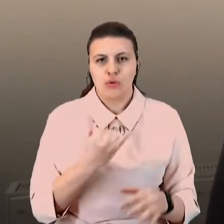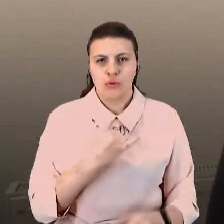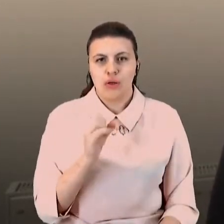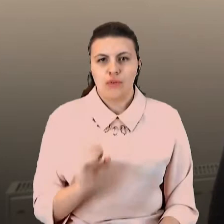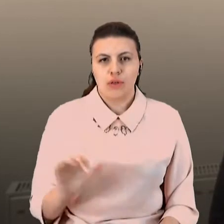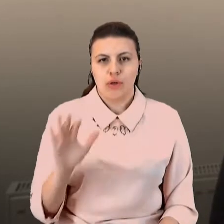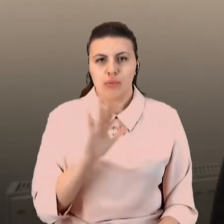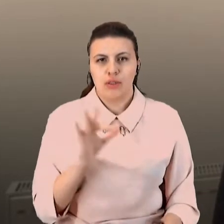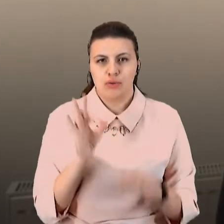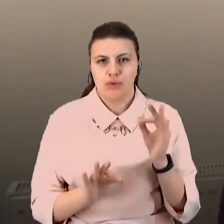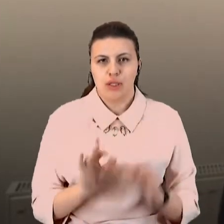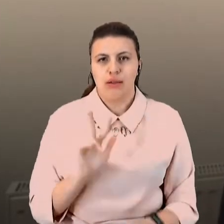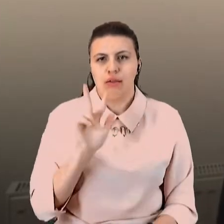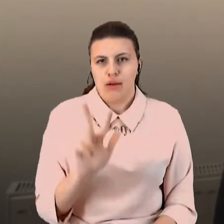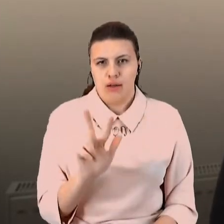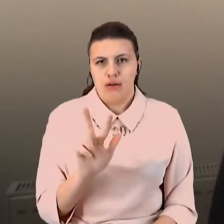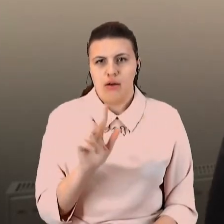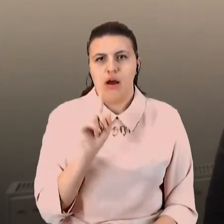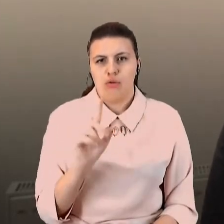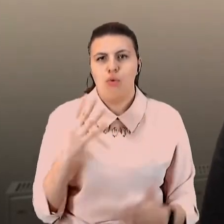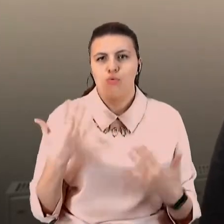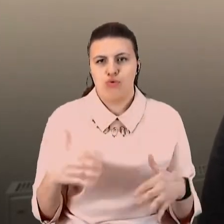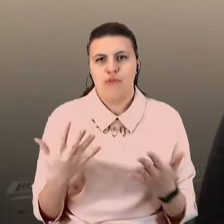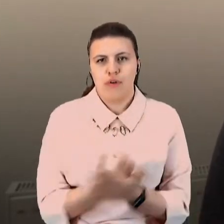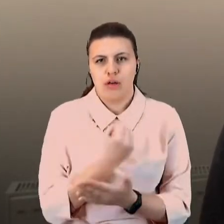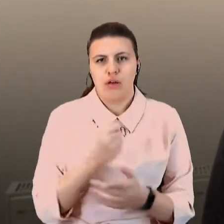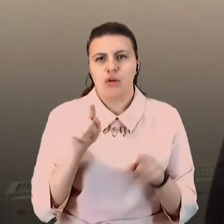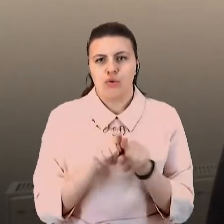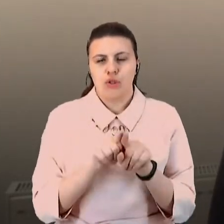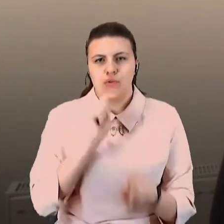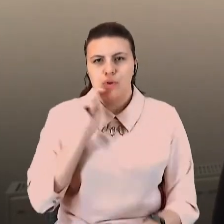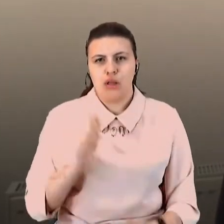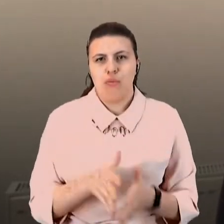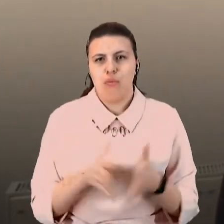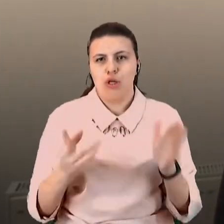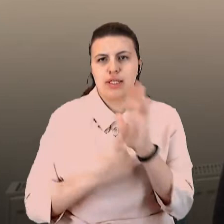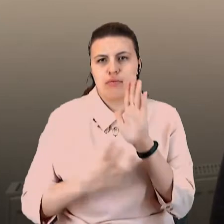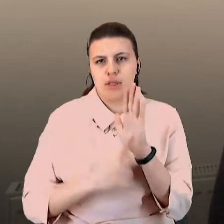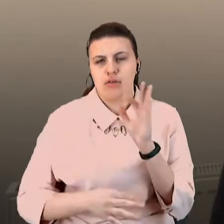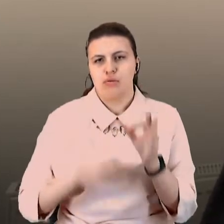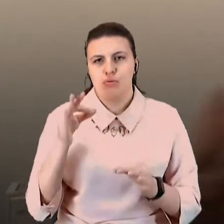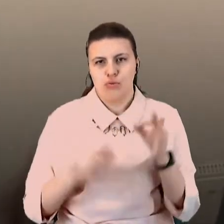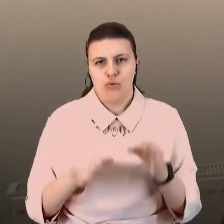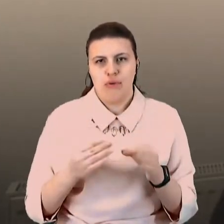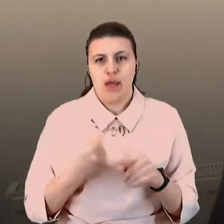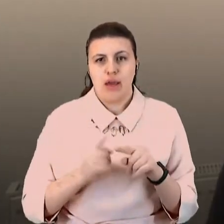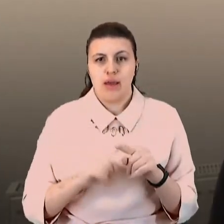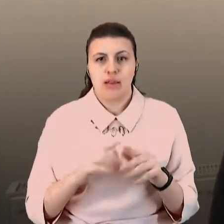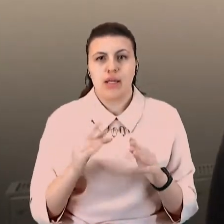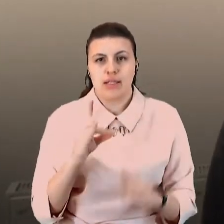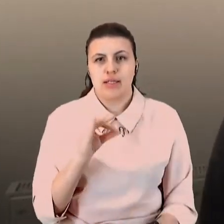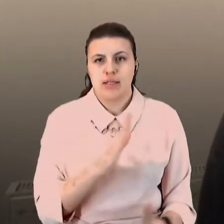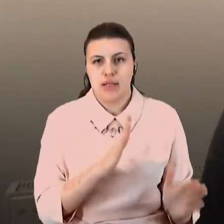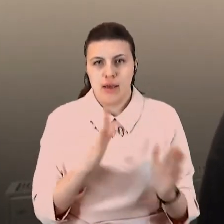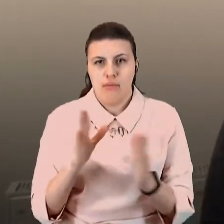одне з яких ми виграли. Також в Україні більше 70 судів, які ми пройшли. І ця система юристів у нас працює по всій території